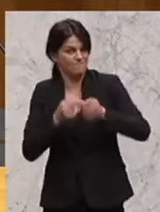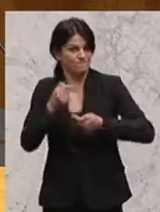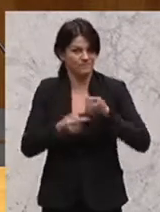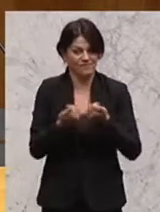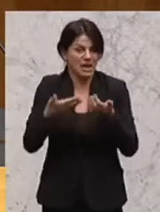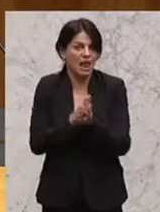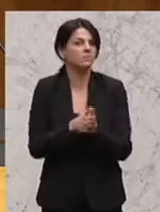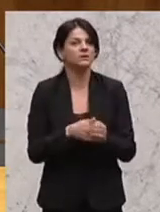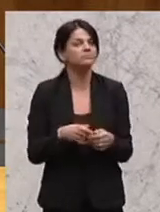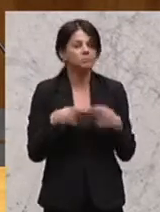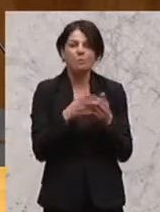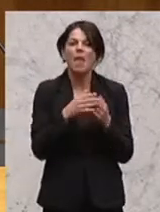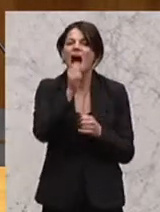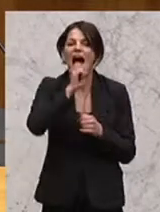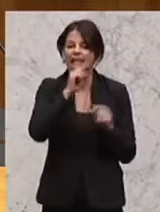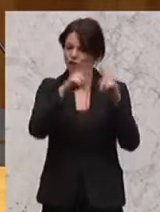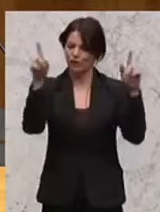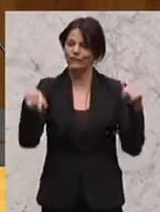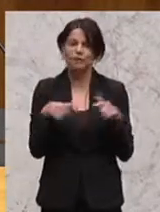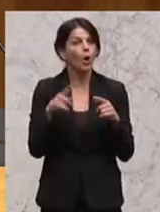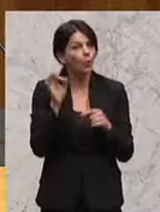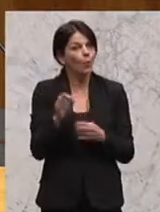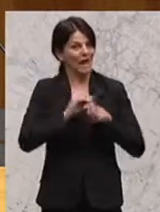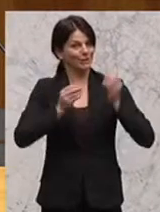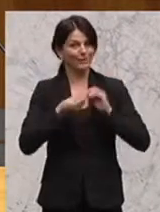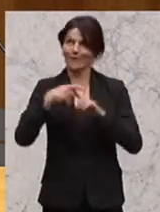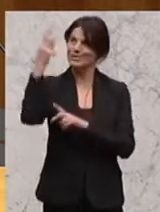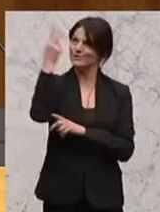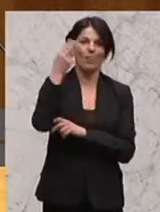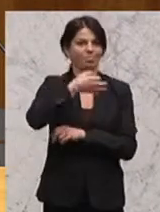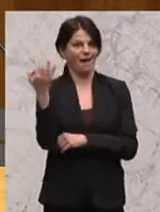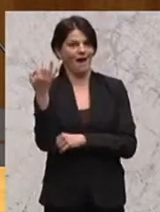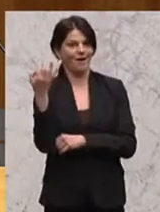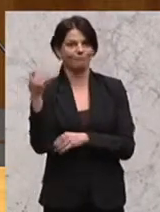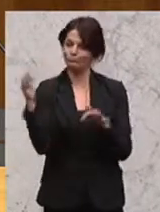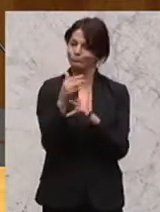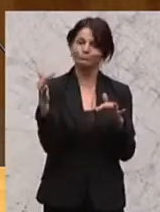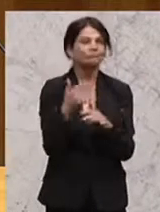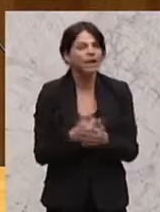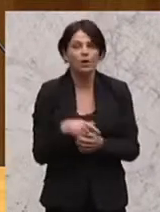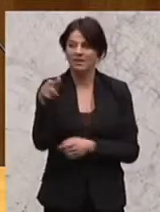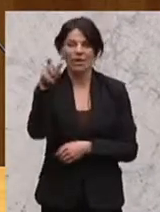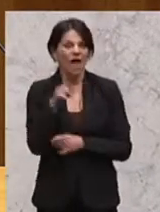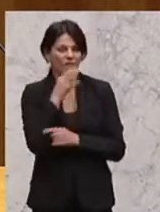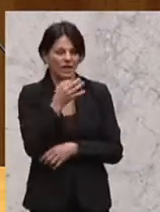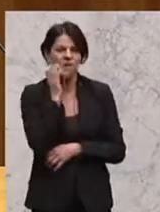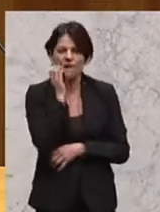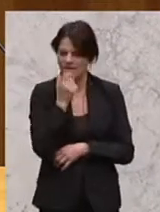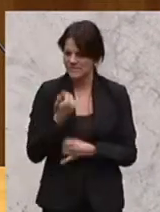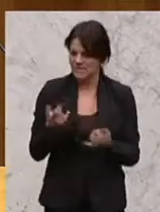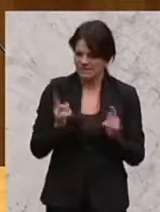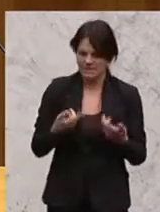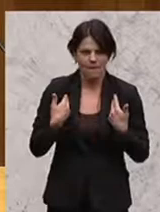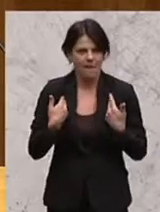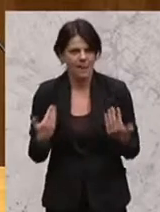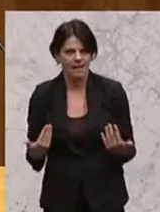Ein Eisfenster und ein gutes Geschäft an sonnigen Tagen. Wo sich dann bei denen die Frage stellt, wie sollen wir hier